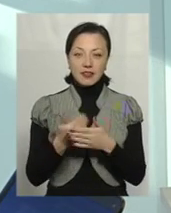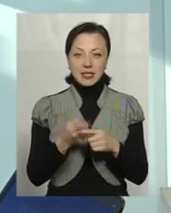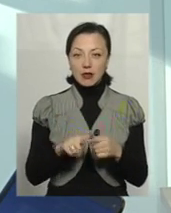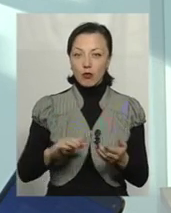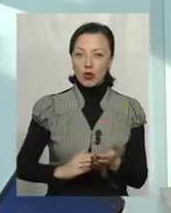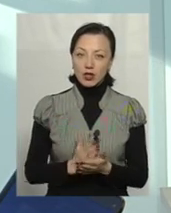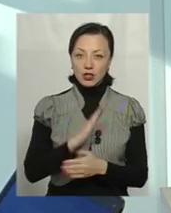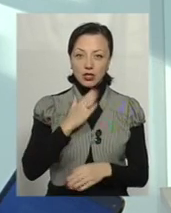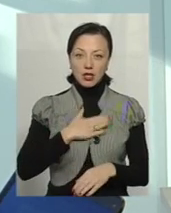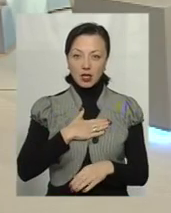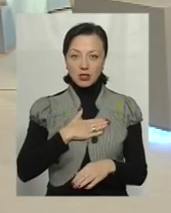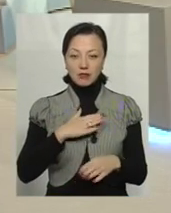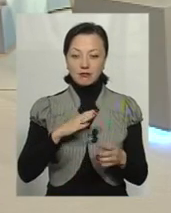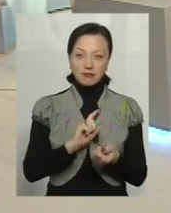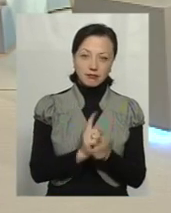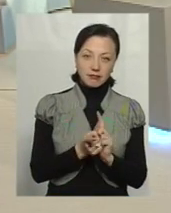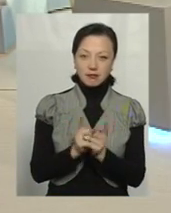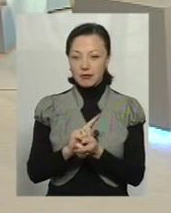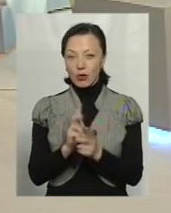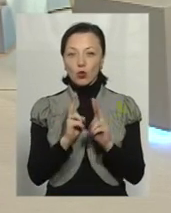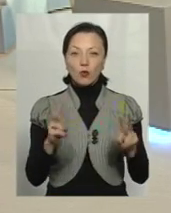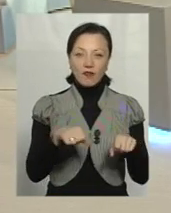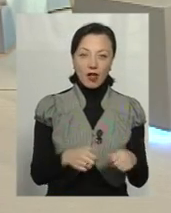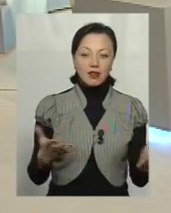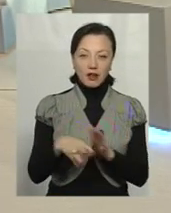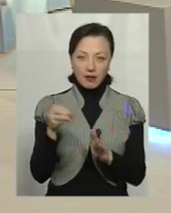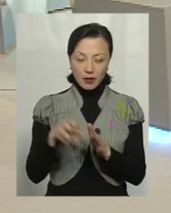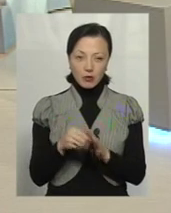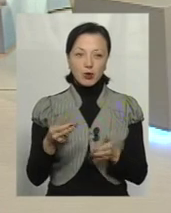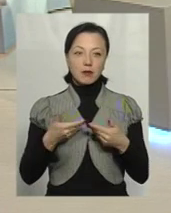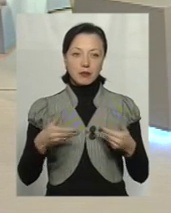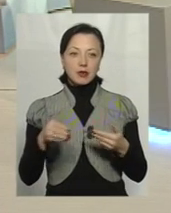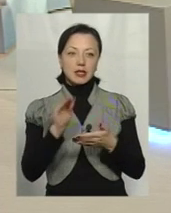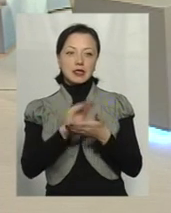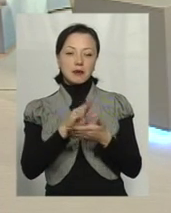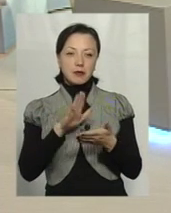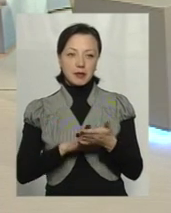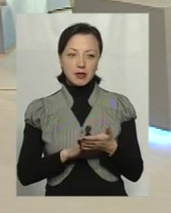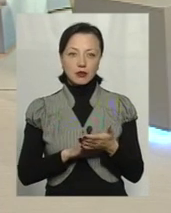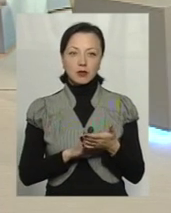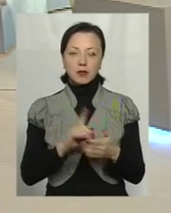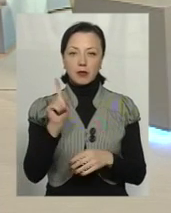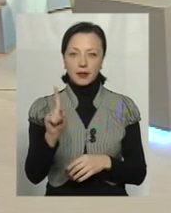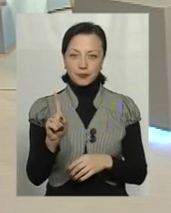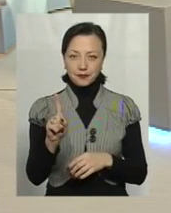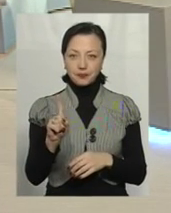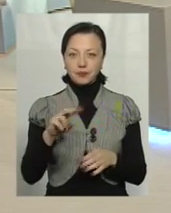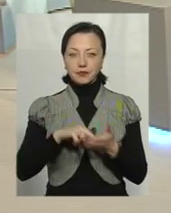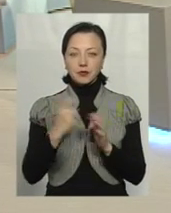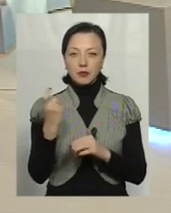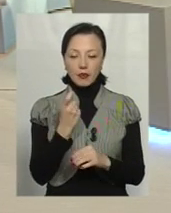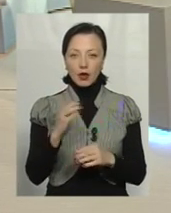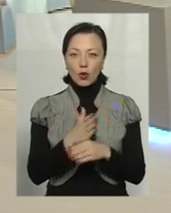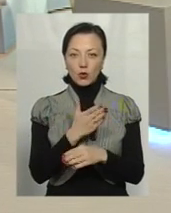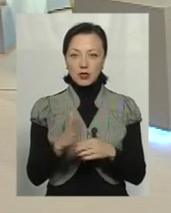політичних наших вітрів, хто прийшов до влади, на яких виборах, ми записуємо першу з десяти цифр в економічний розвіл